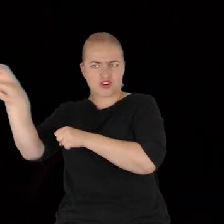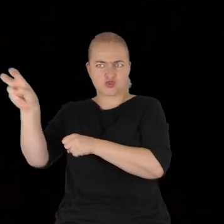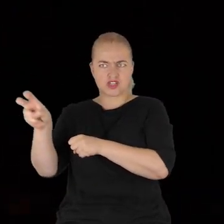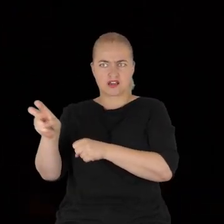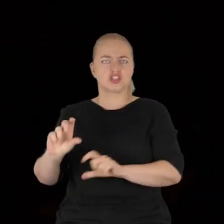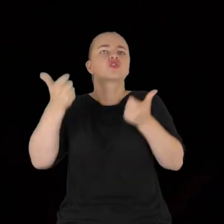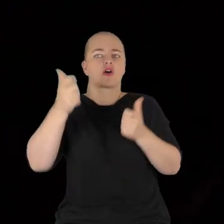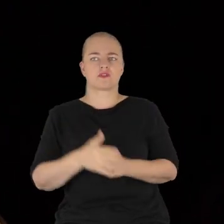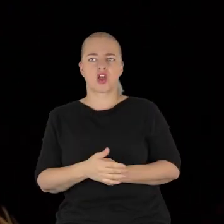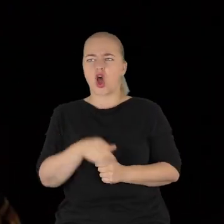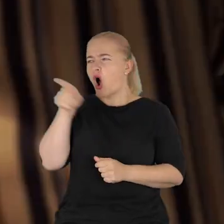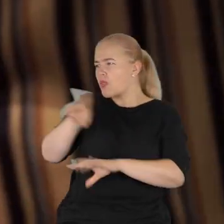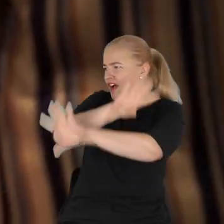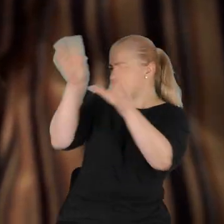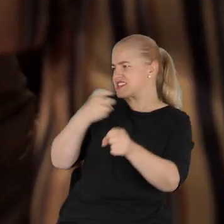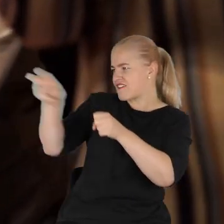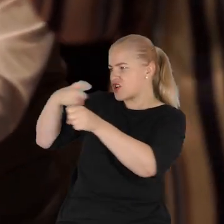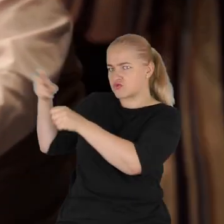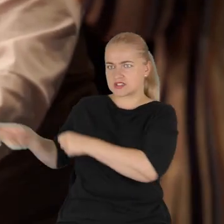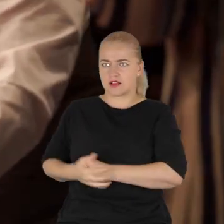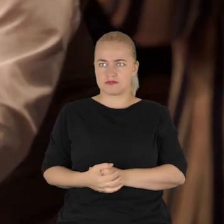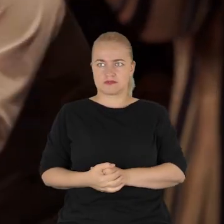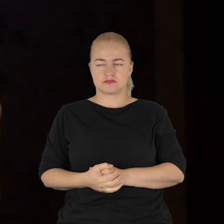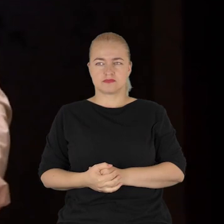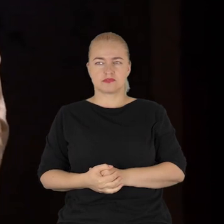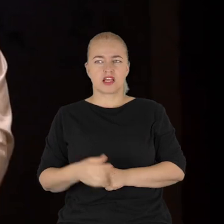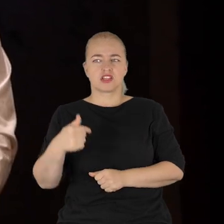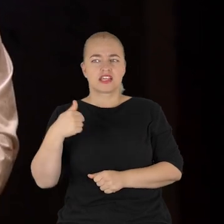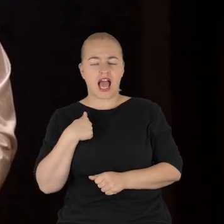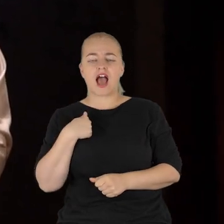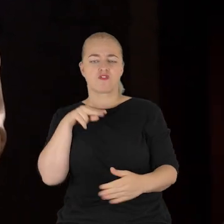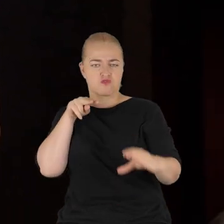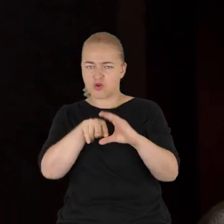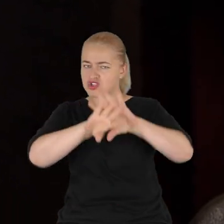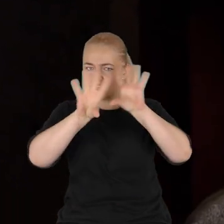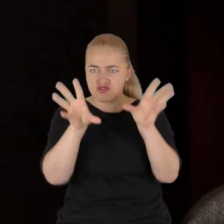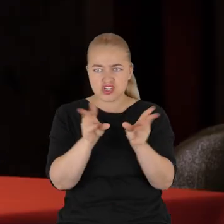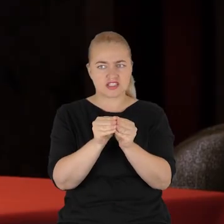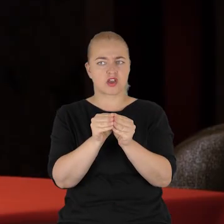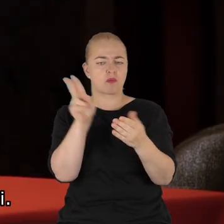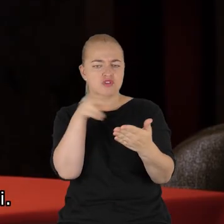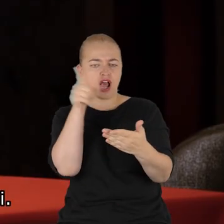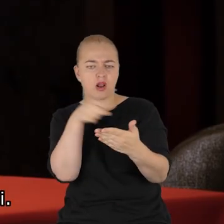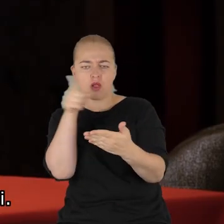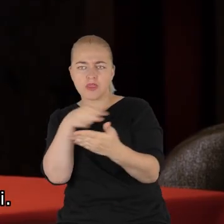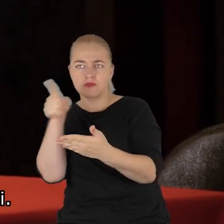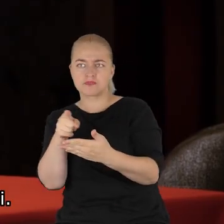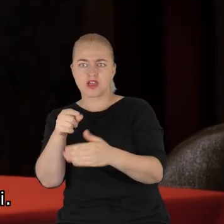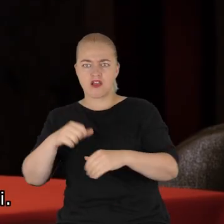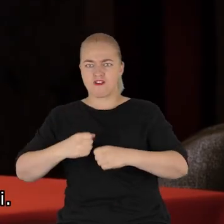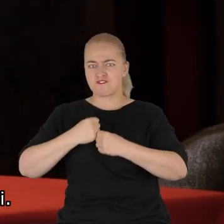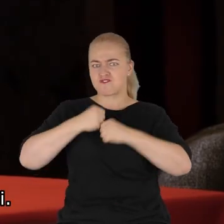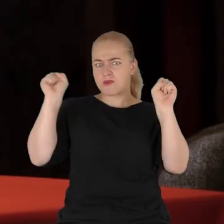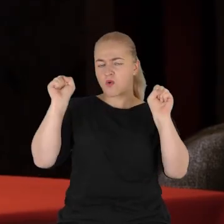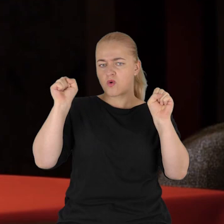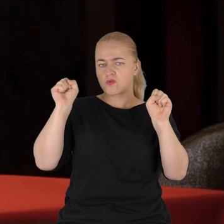Wiesz co? Ja... Ale wszystkim! O, tak! Tak, to sobie włączę. Wszyscy z nim czarłam, co chcę. Doszło do wybuchu w siedzibie